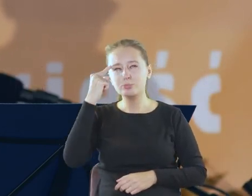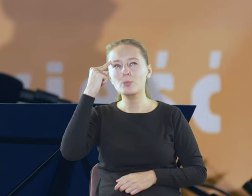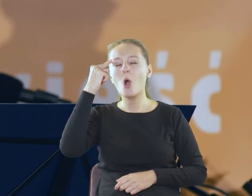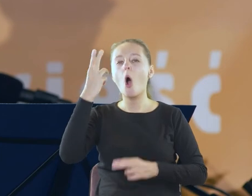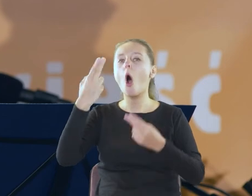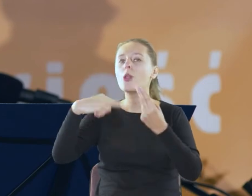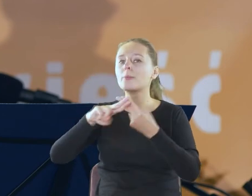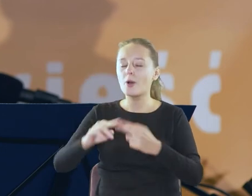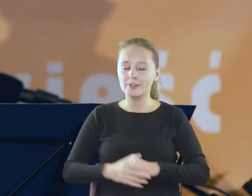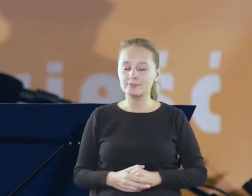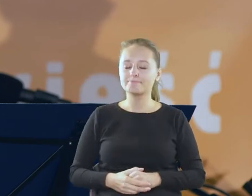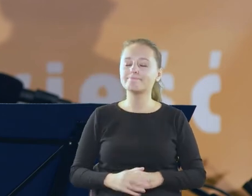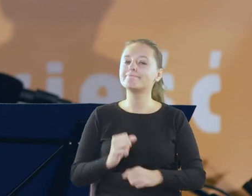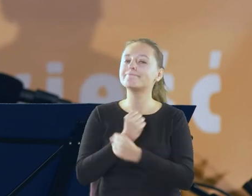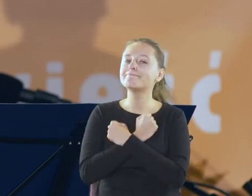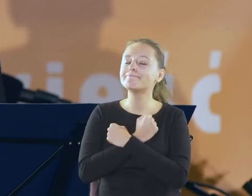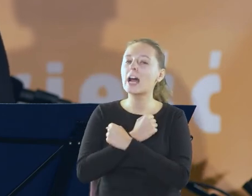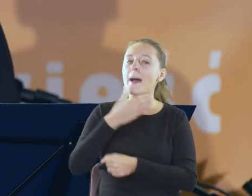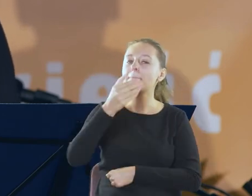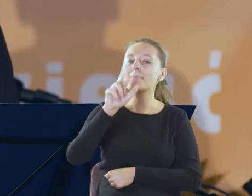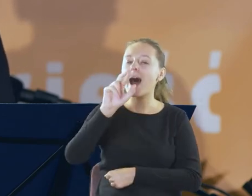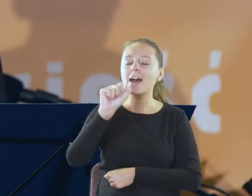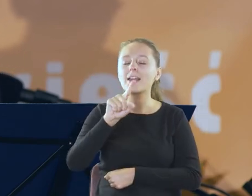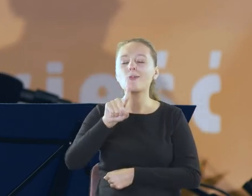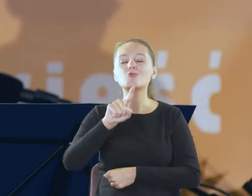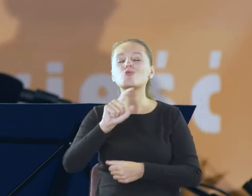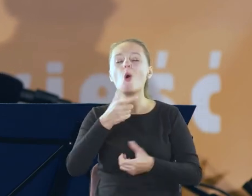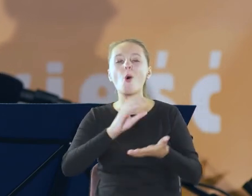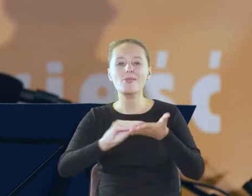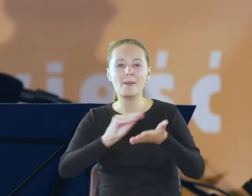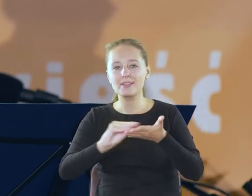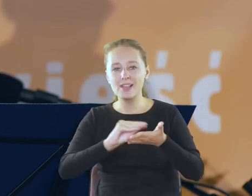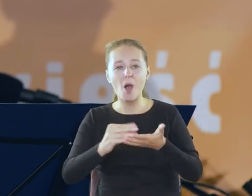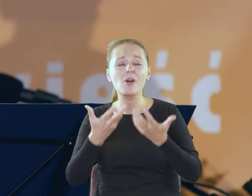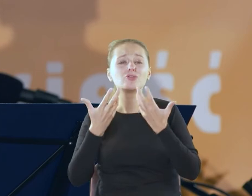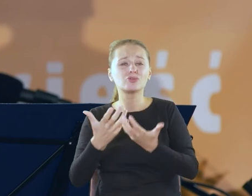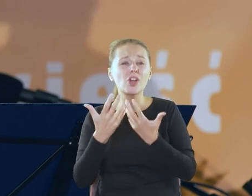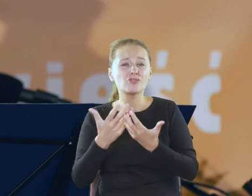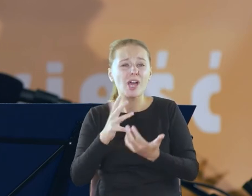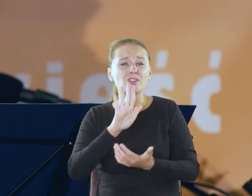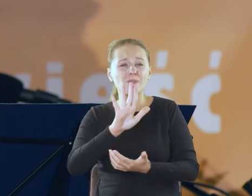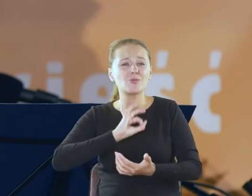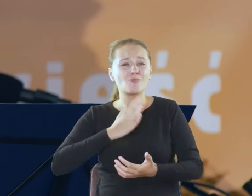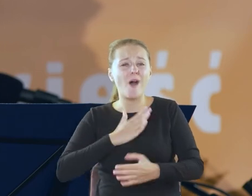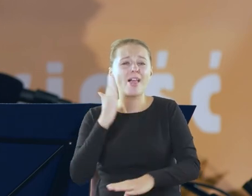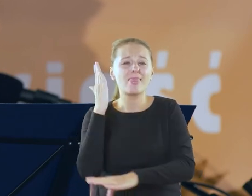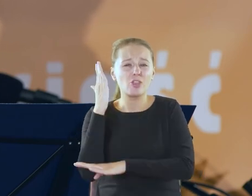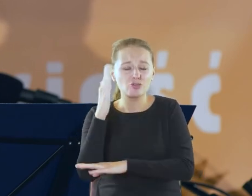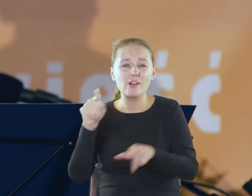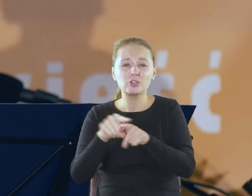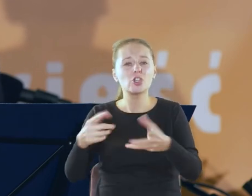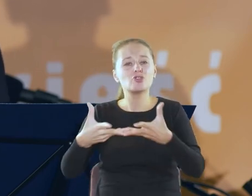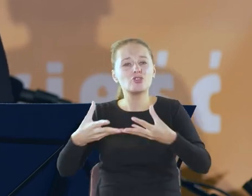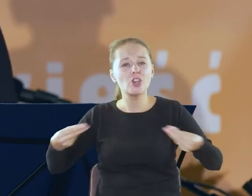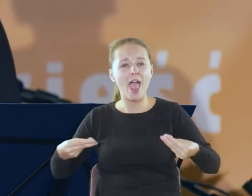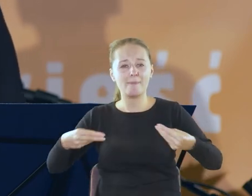Mario to co napisałaś o pragnieniu posiadania jednego drzewa i tyle ziemi, ile to drzewo korzeniami